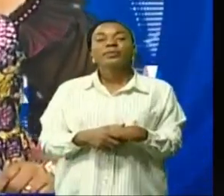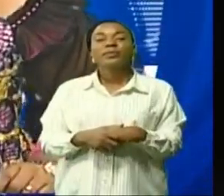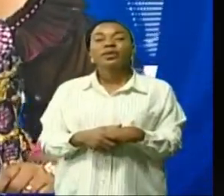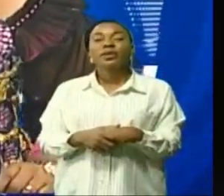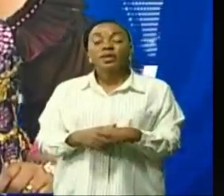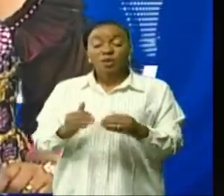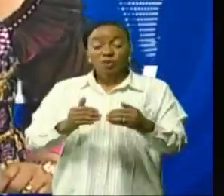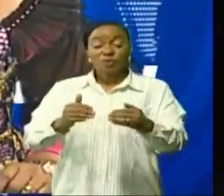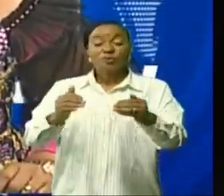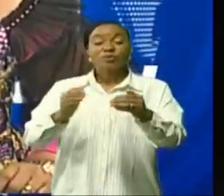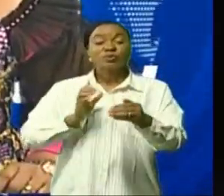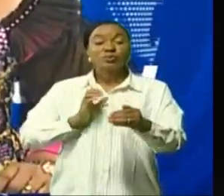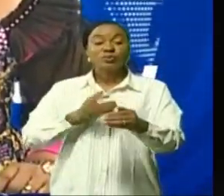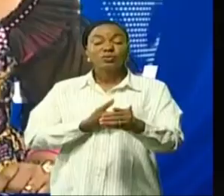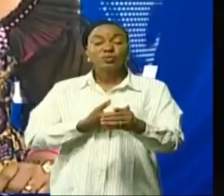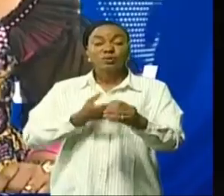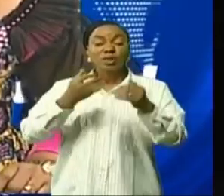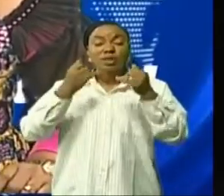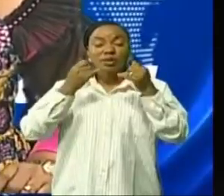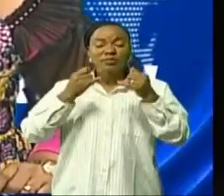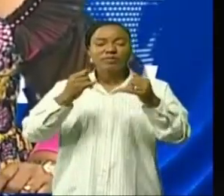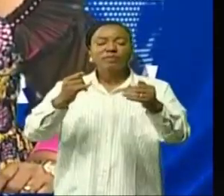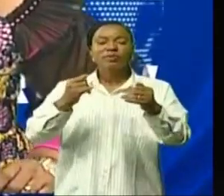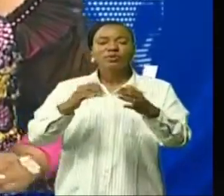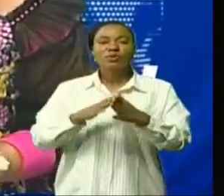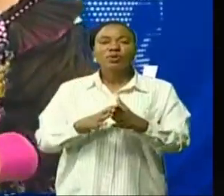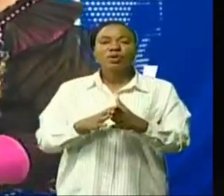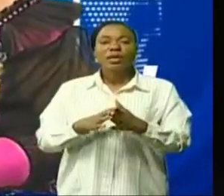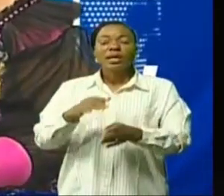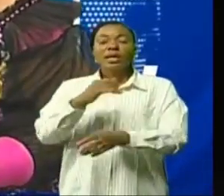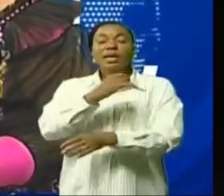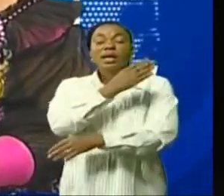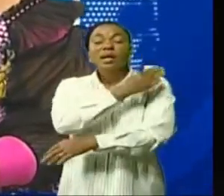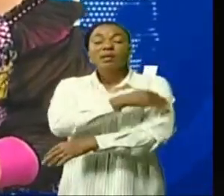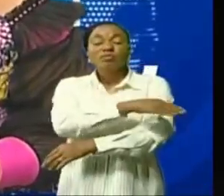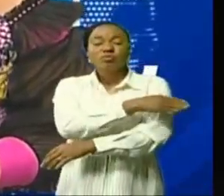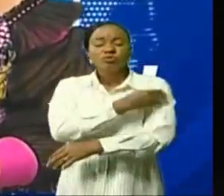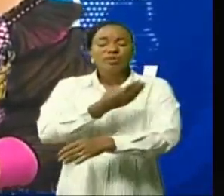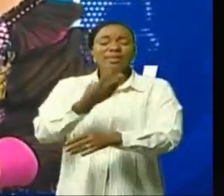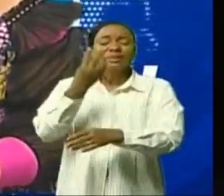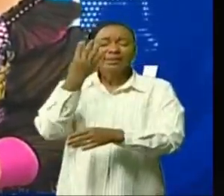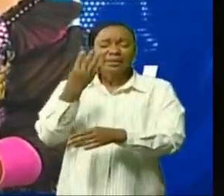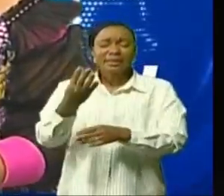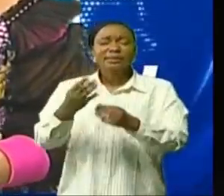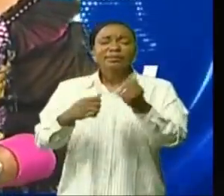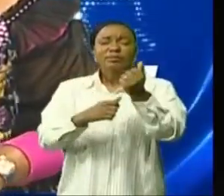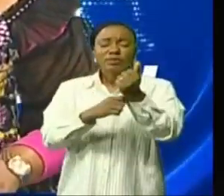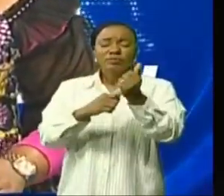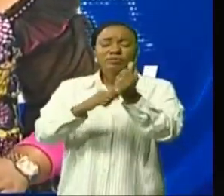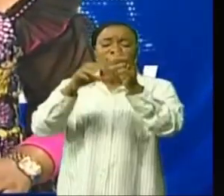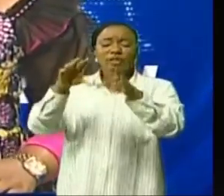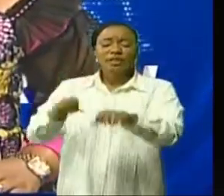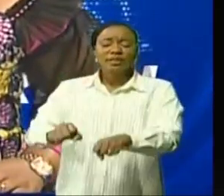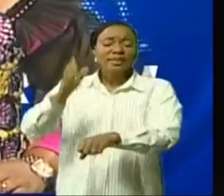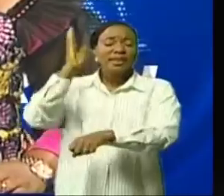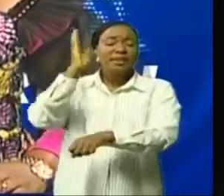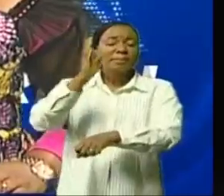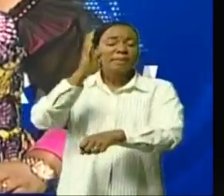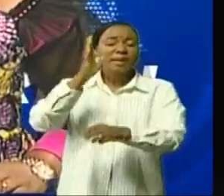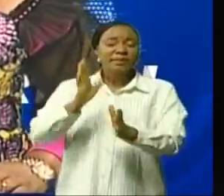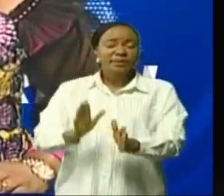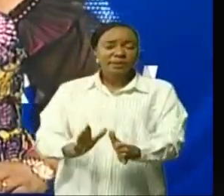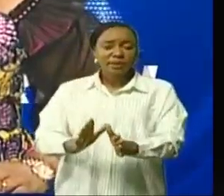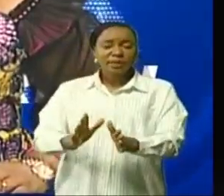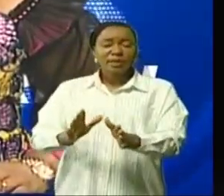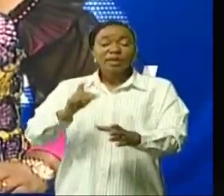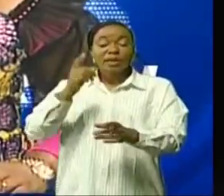Poursuivant ce journal, à Bounia, en Nitori, quatre kidnappeurs sont tombés dans le filet des services de défense et de sécurité. Un